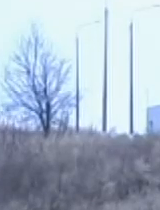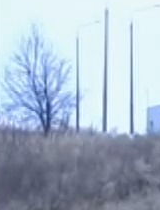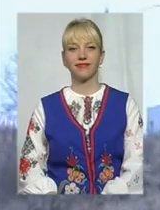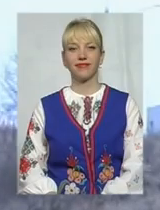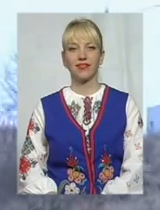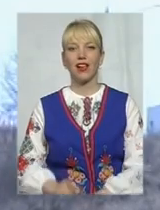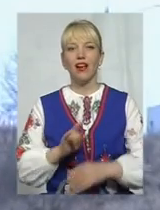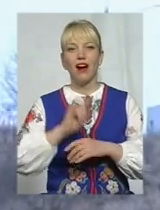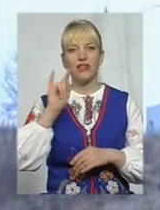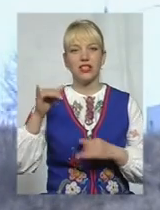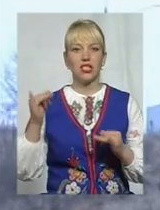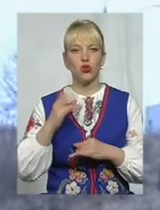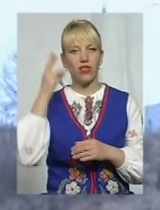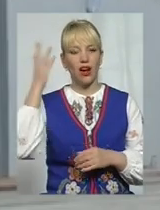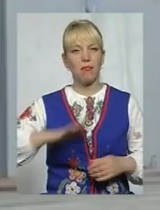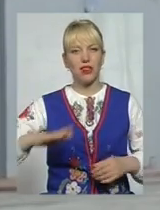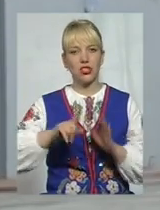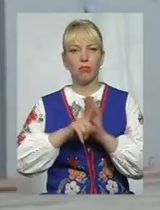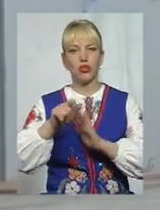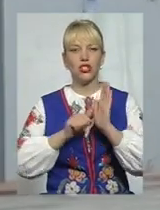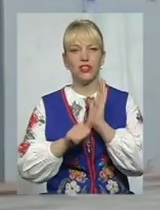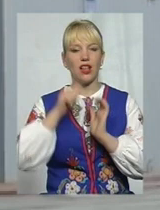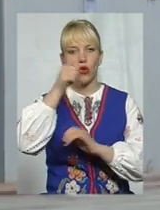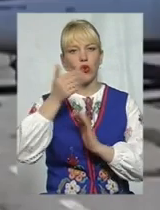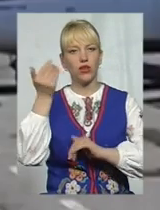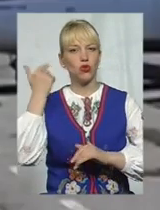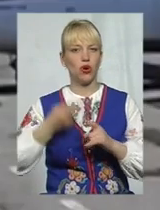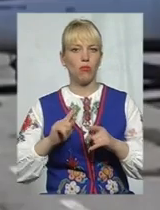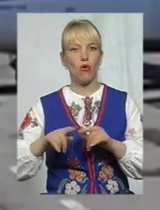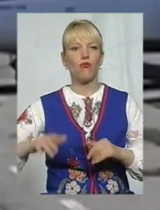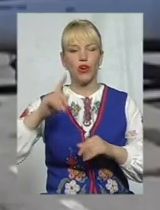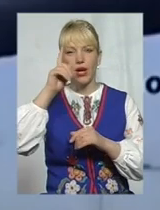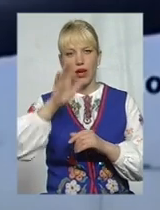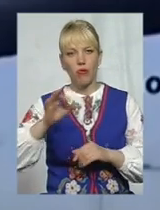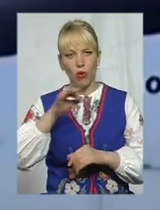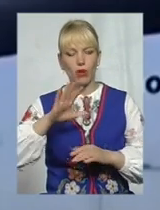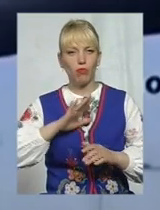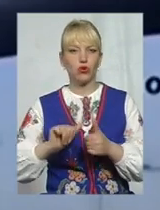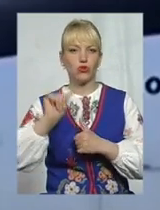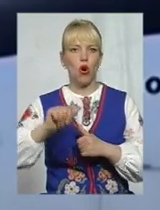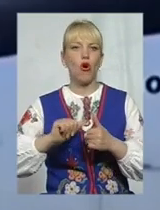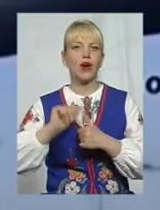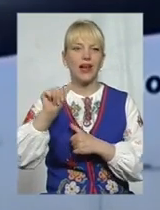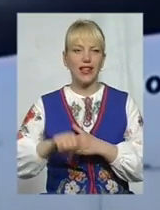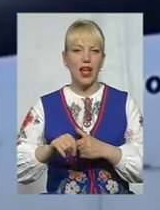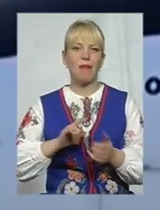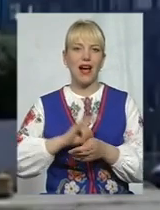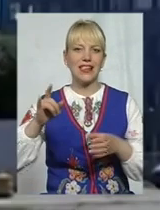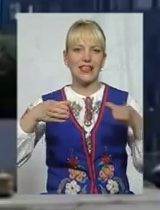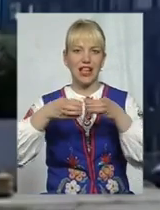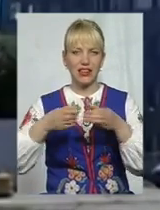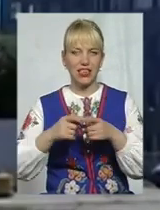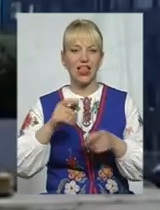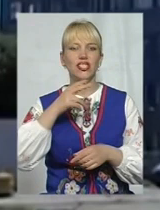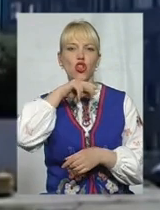Авіаційна історія на Хмельниччині розпочалася 60 років тому. Тоді в краї була утворена окрема ескадрилля Чернівецького авіапідприємства.